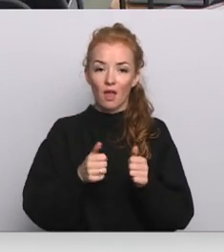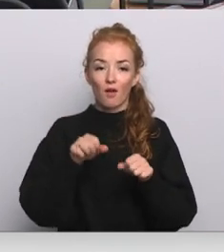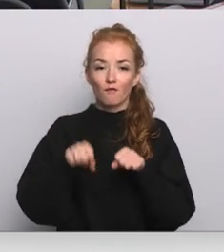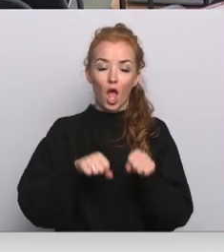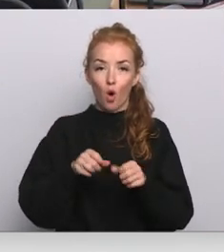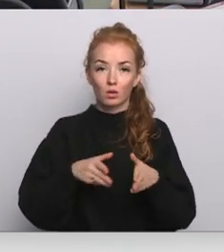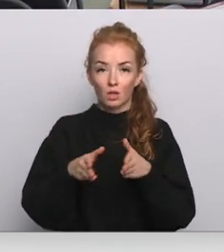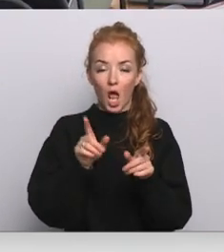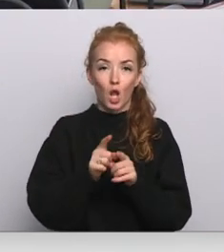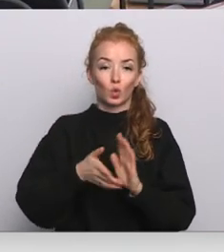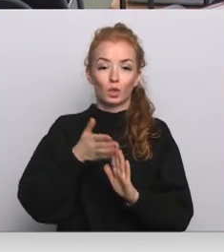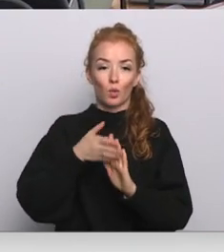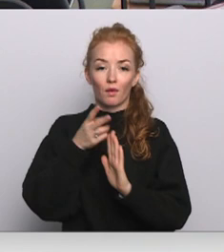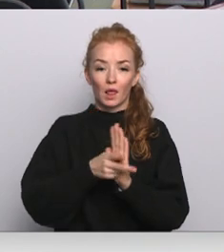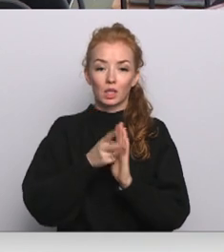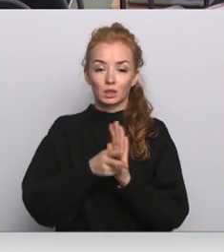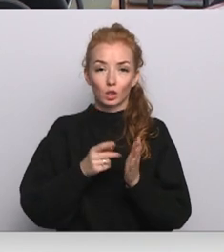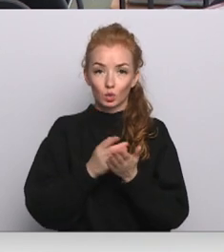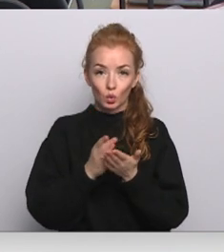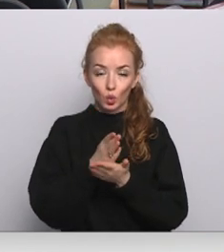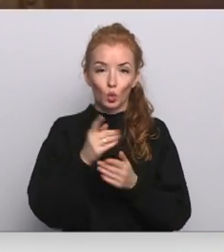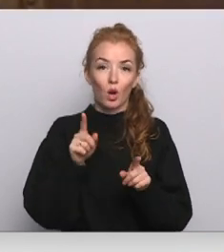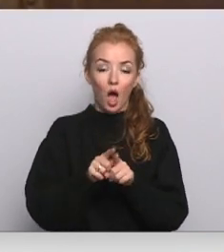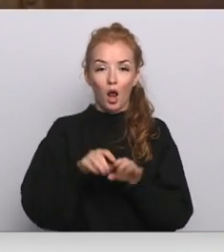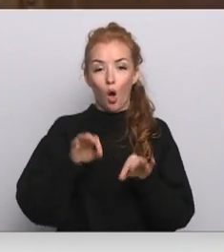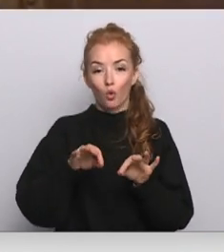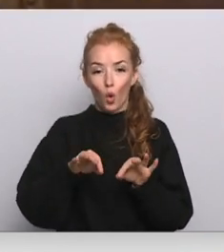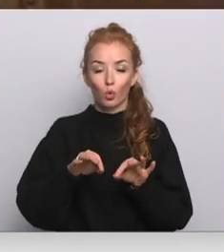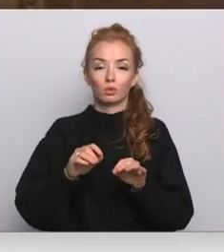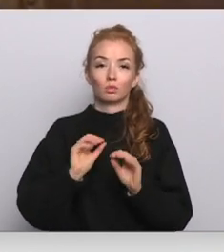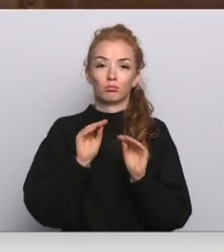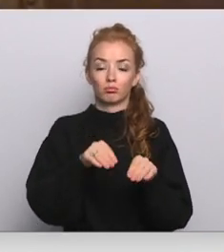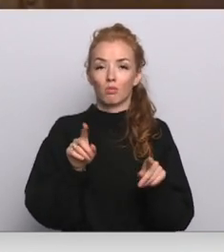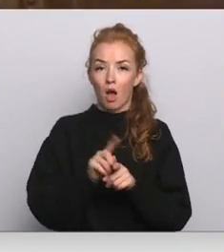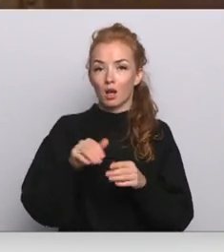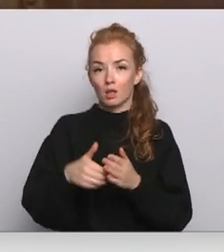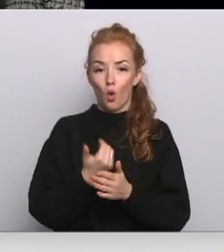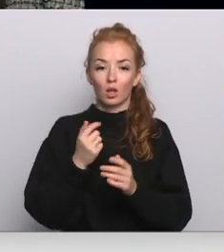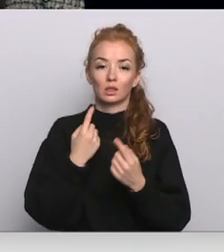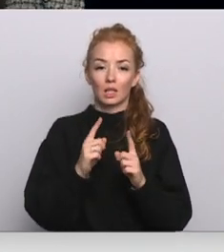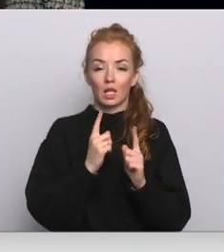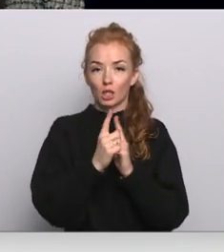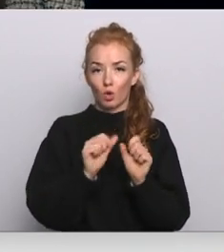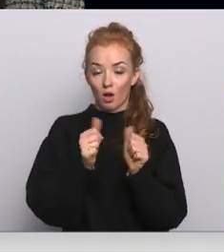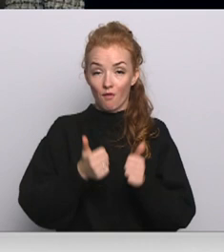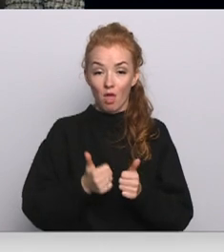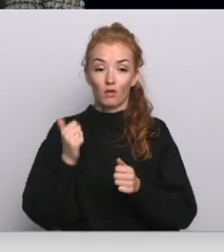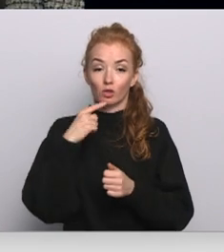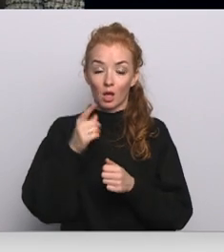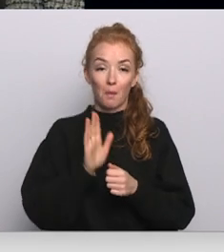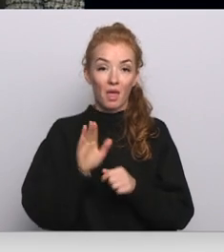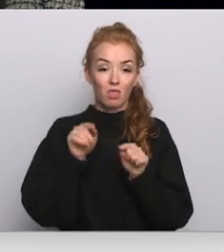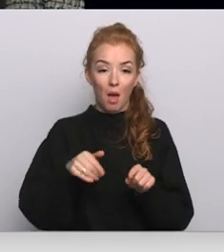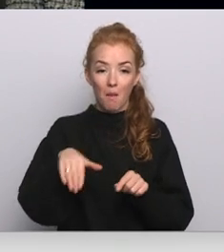veidu uzlabojumu vilcienu struktūrā un ieviesti jaunāki autobusu un attīstīt citi sabiedriskā transporta veidi. Pie tā arī strādājam,